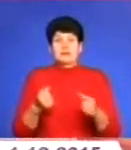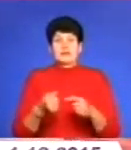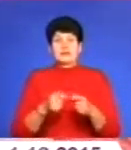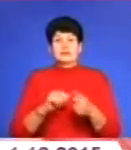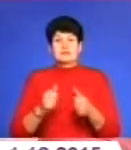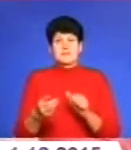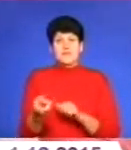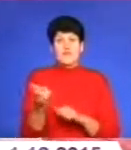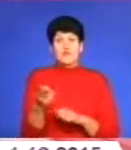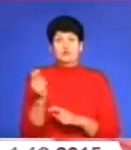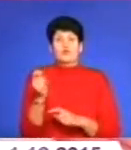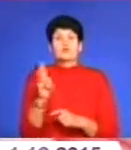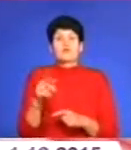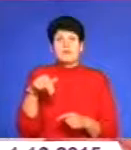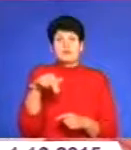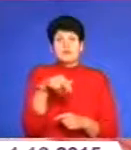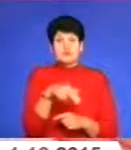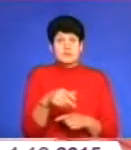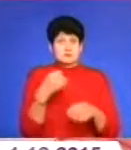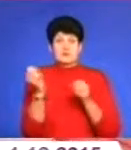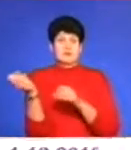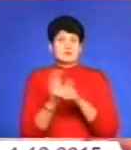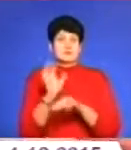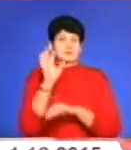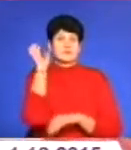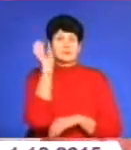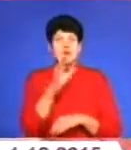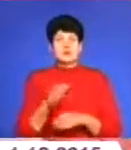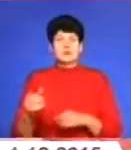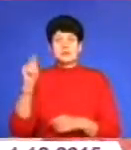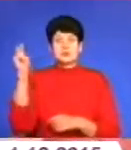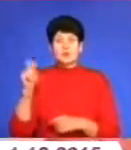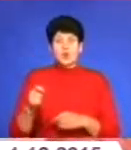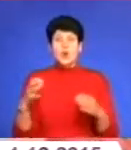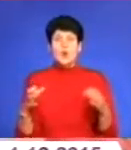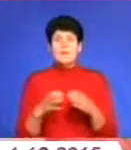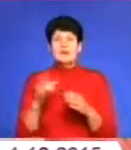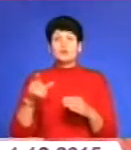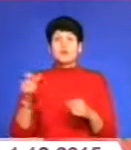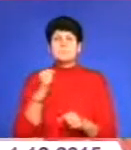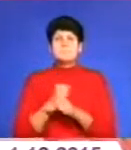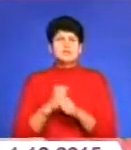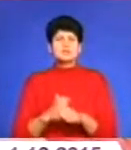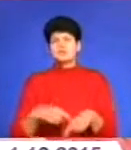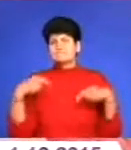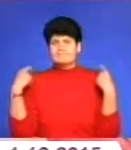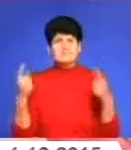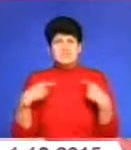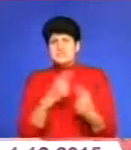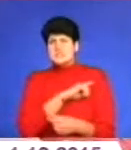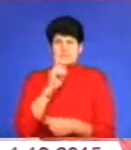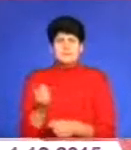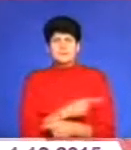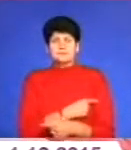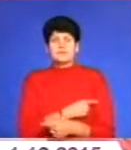Хто в чому був з хати вийшов, так і відправили на фронт. Команда людей працює з шаленими титанічними темпами.